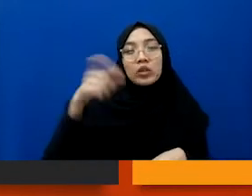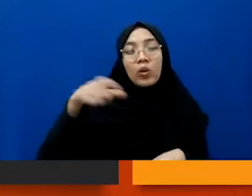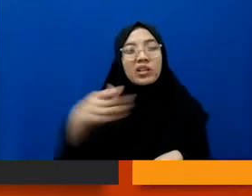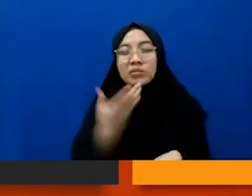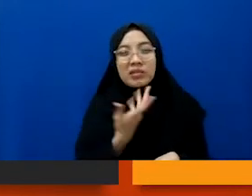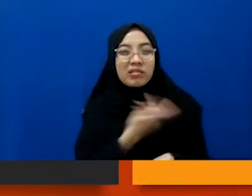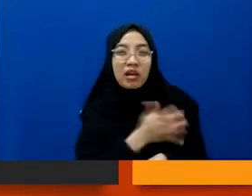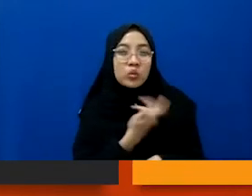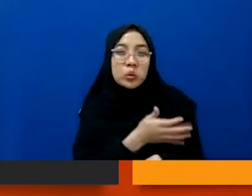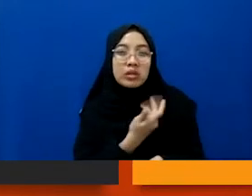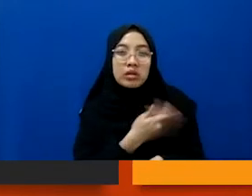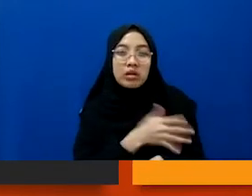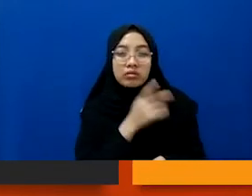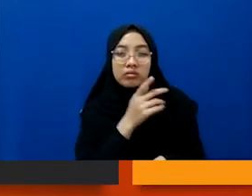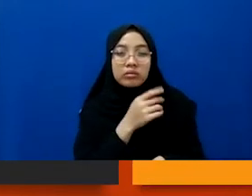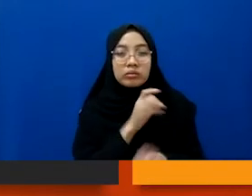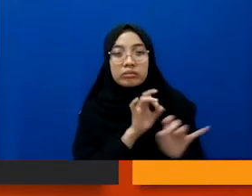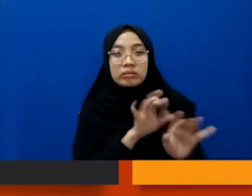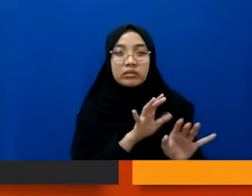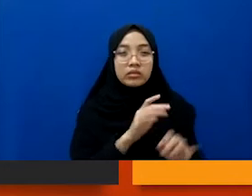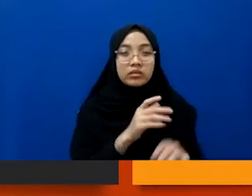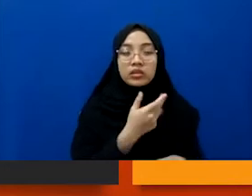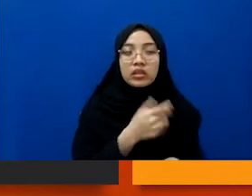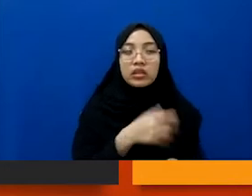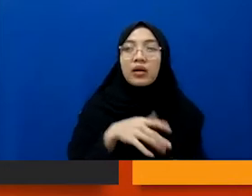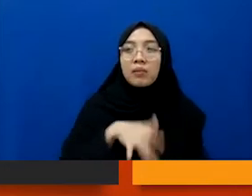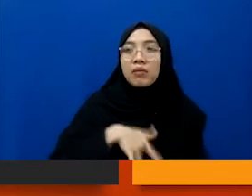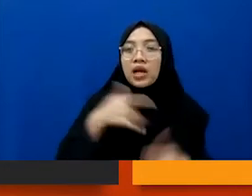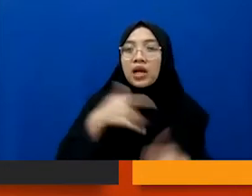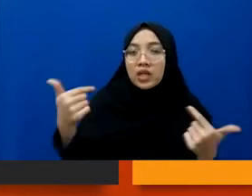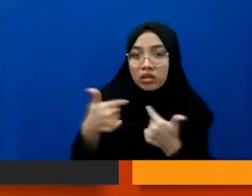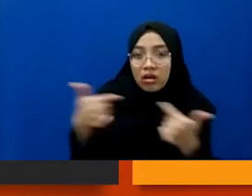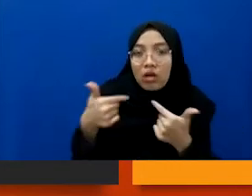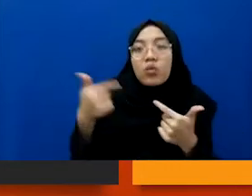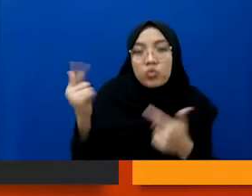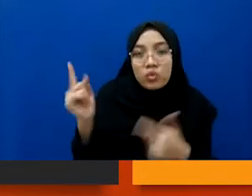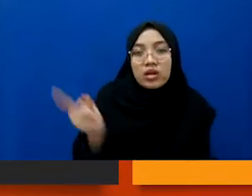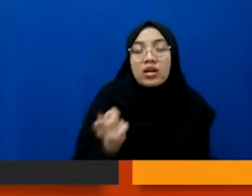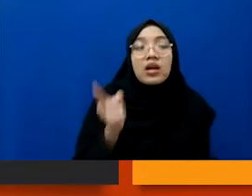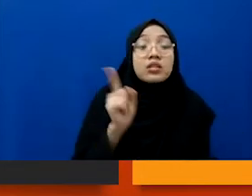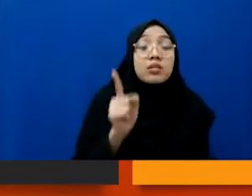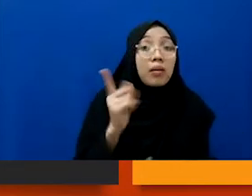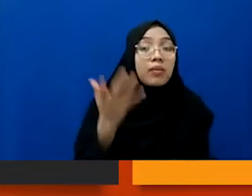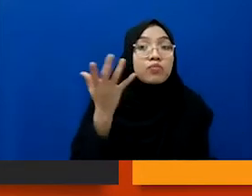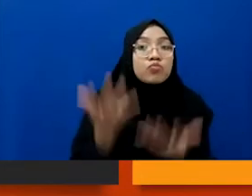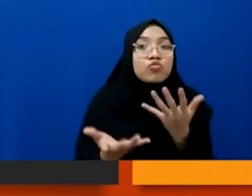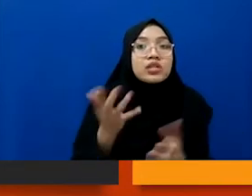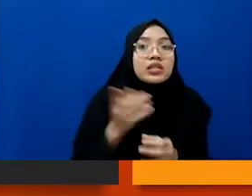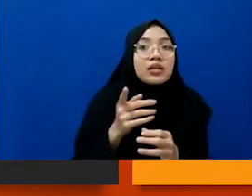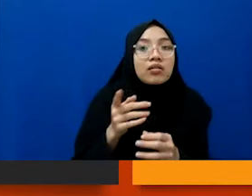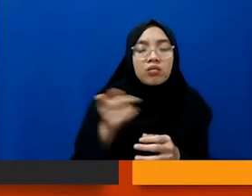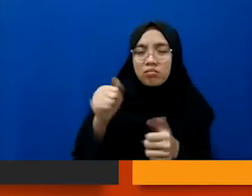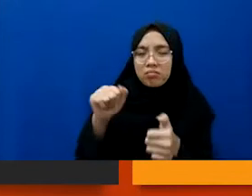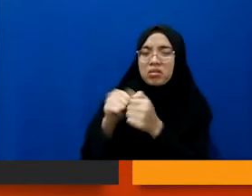artinya tidak sedikit orang yang merasa terganggu karena mungkin kok diungkap sih